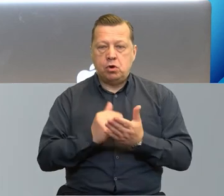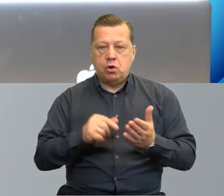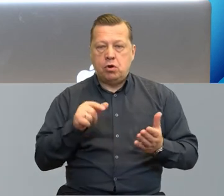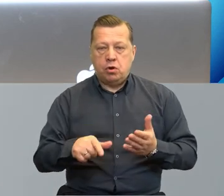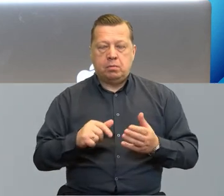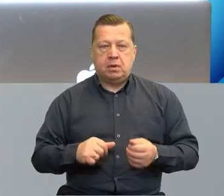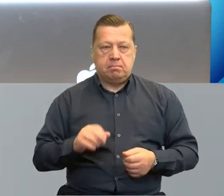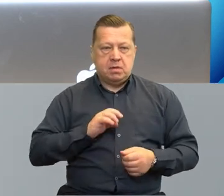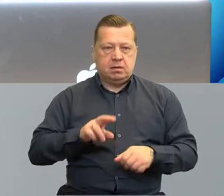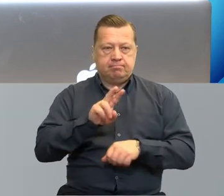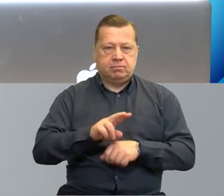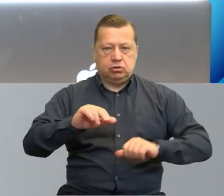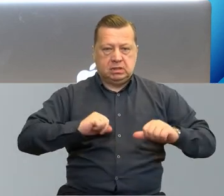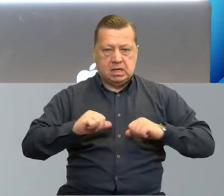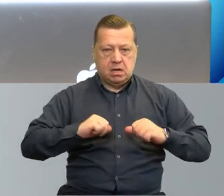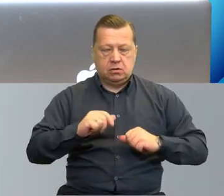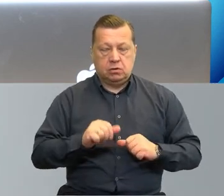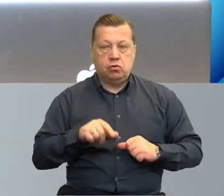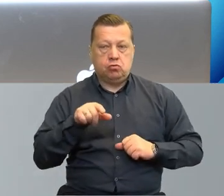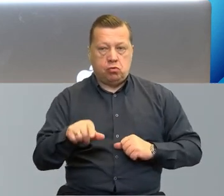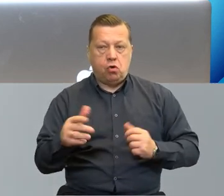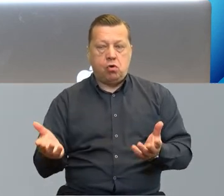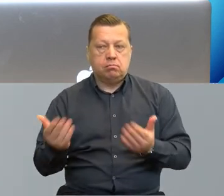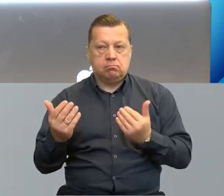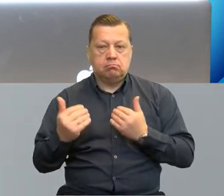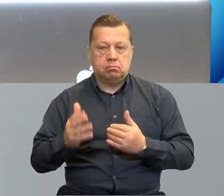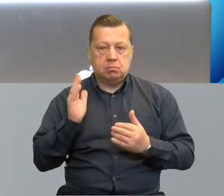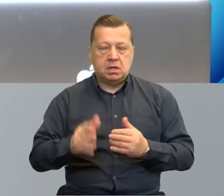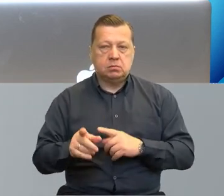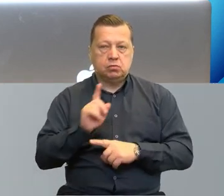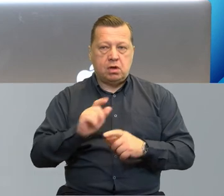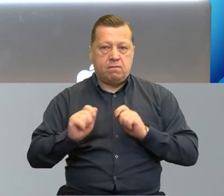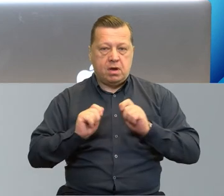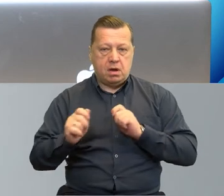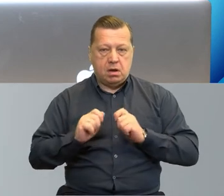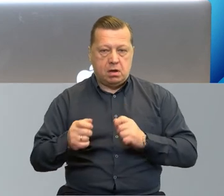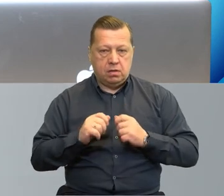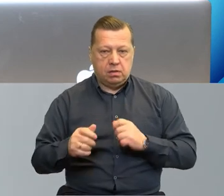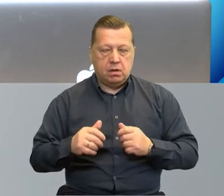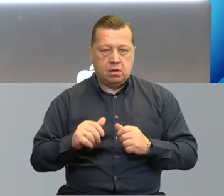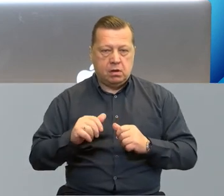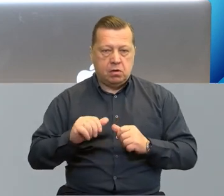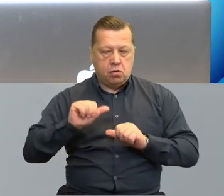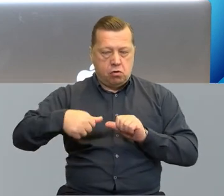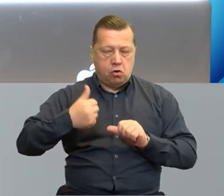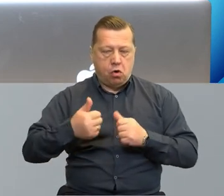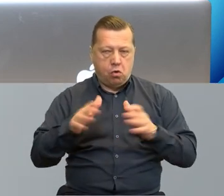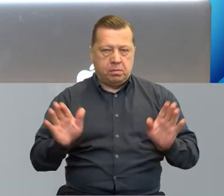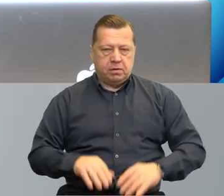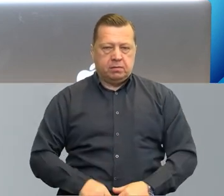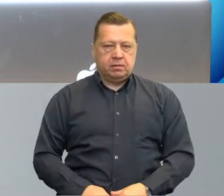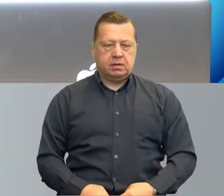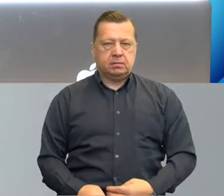którymi zarządzamy, takie nabory otworzymy przed wakacjami następnego roku.